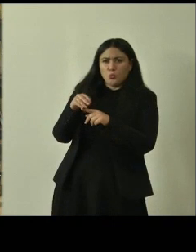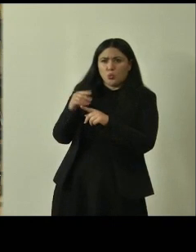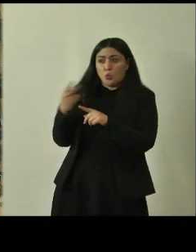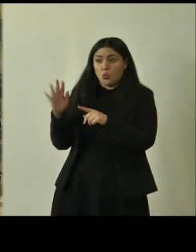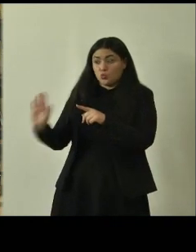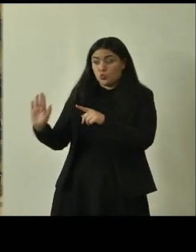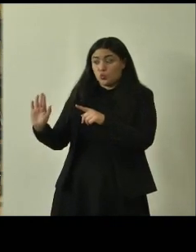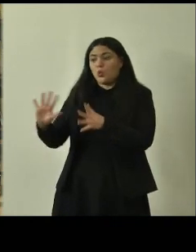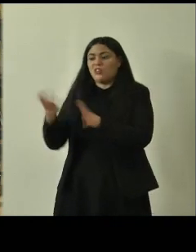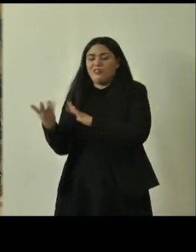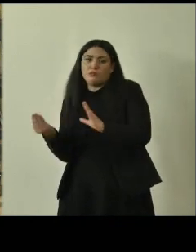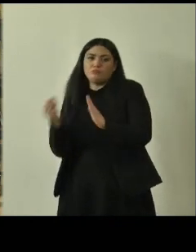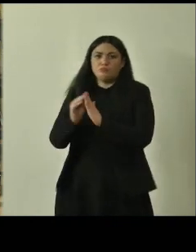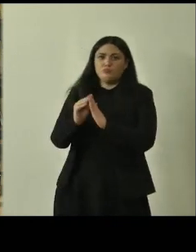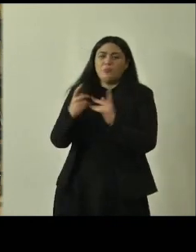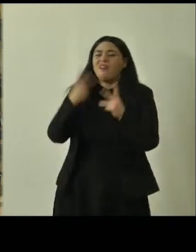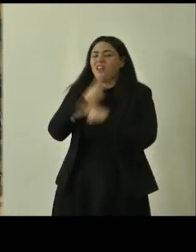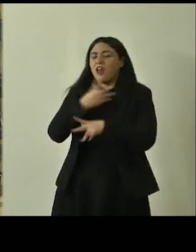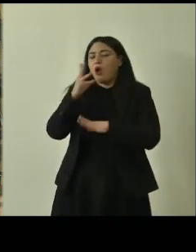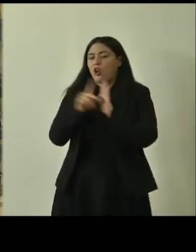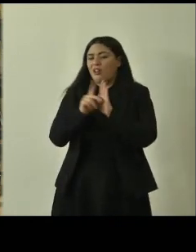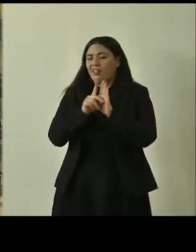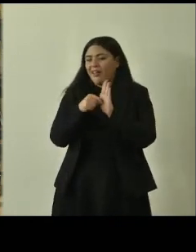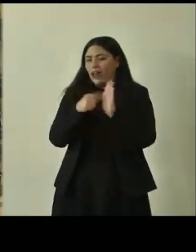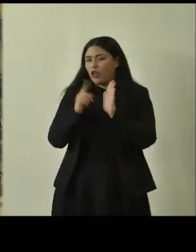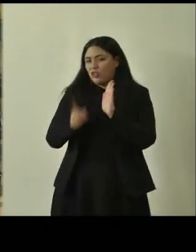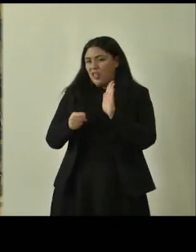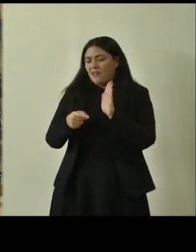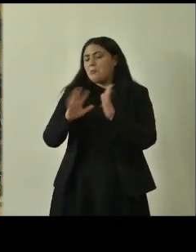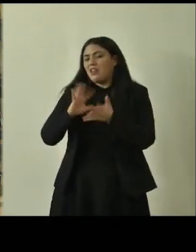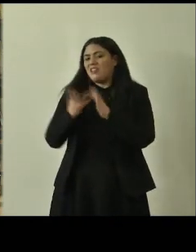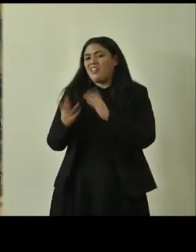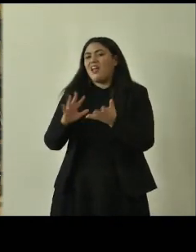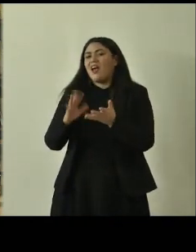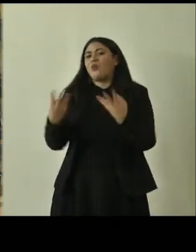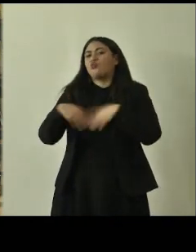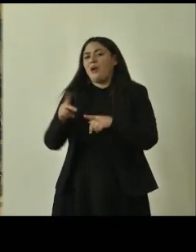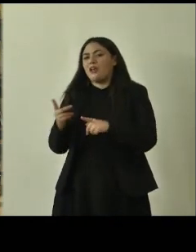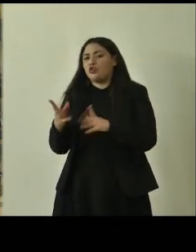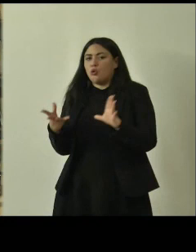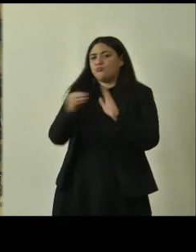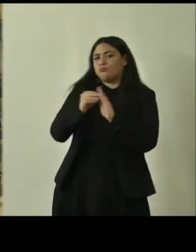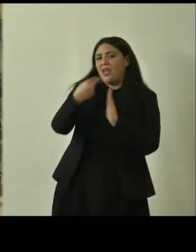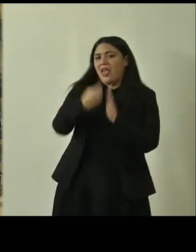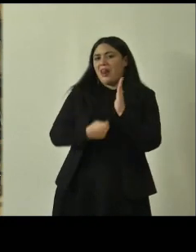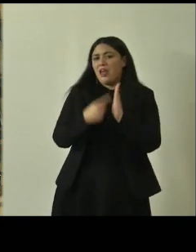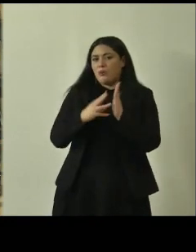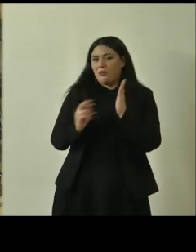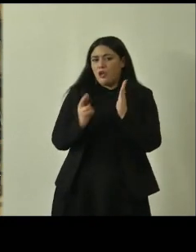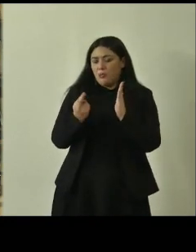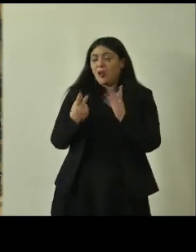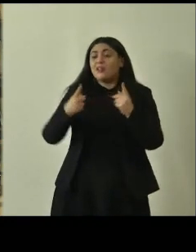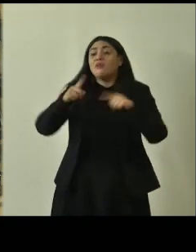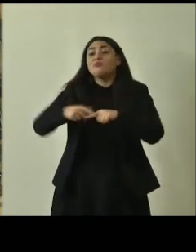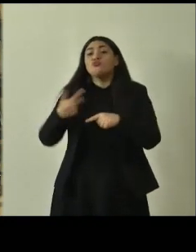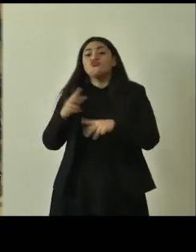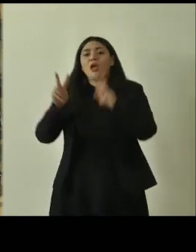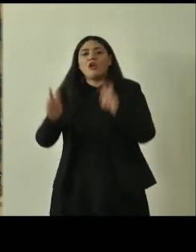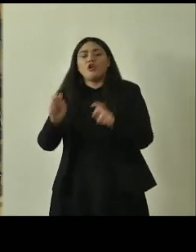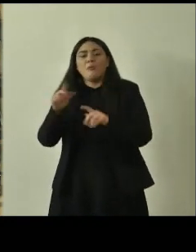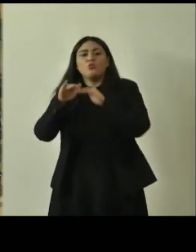diventano alberi dobbiamo ancora fare il decreto ma diventeranno in automatico nostri poi c'è tutto il tema della tutela del vincolo